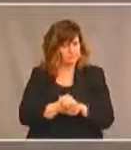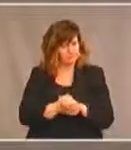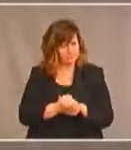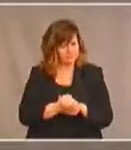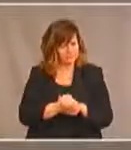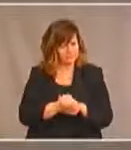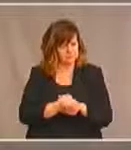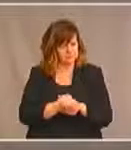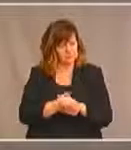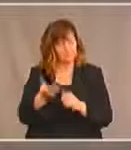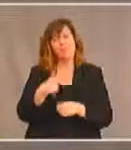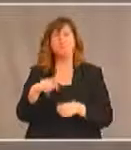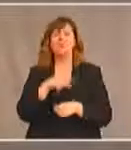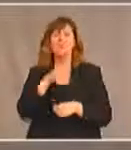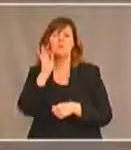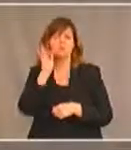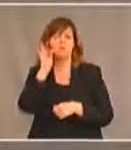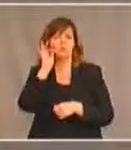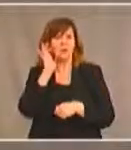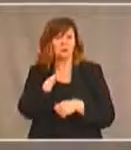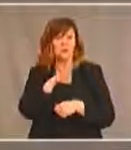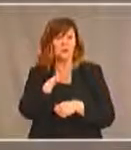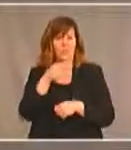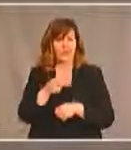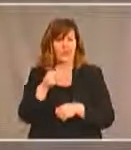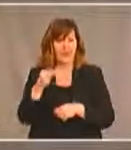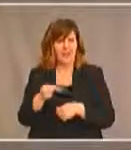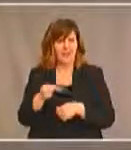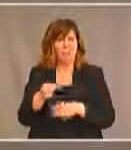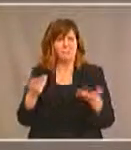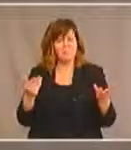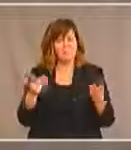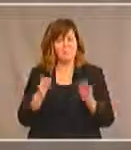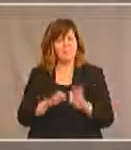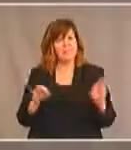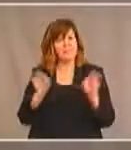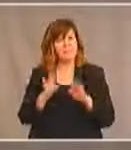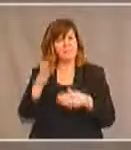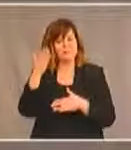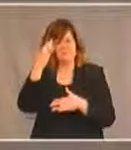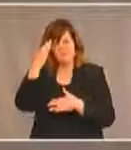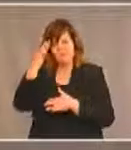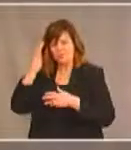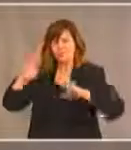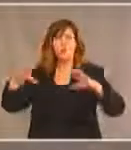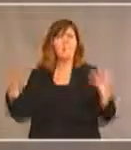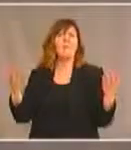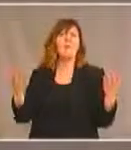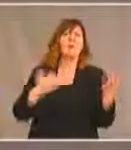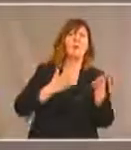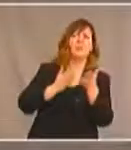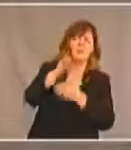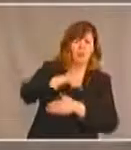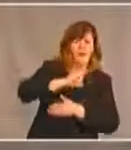Les Autochtones ayant des handicaps doivent savoir comment se prévaloir de leurs droits.